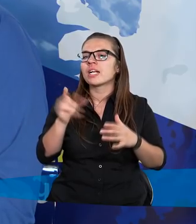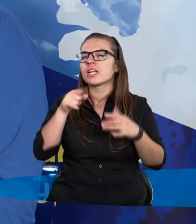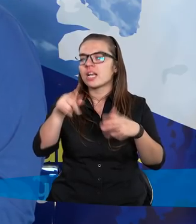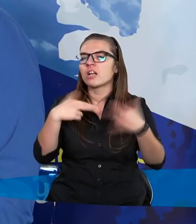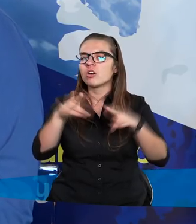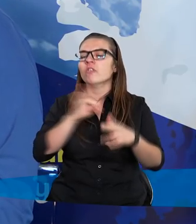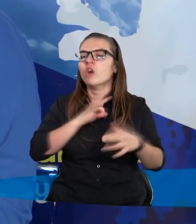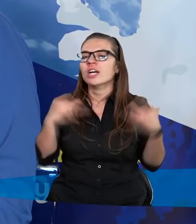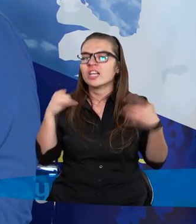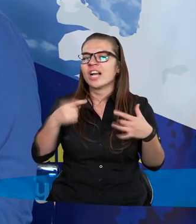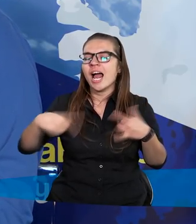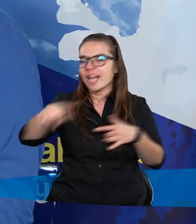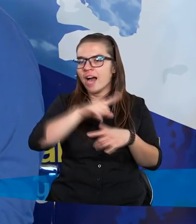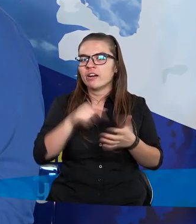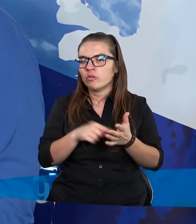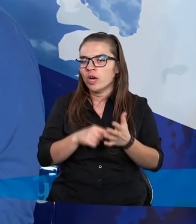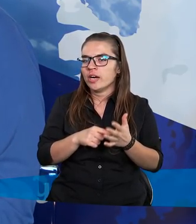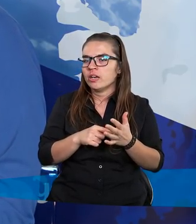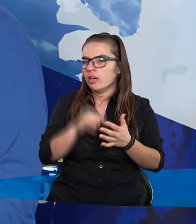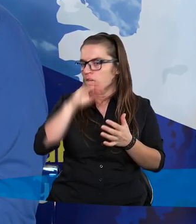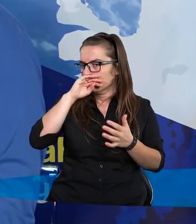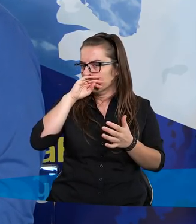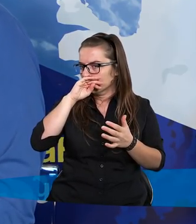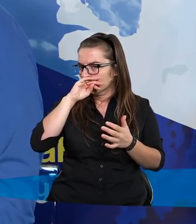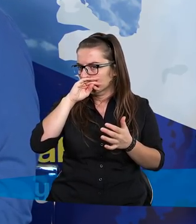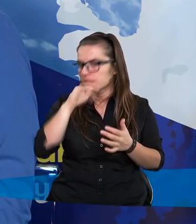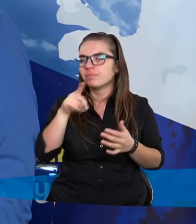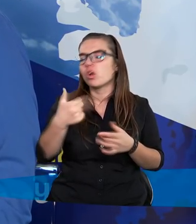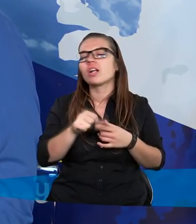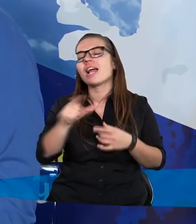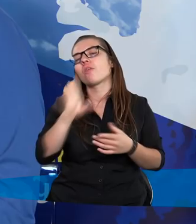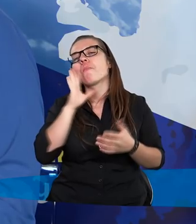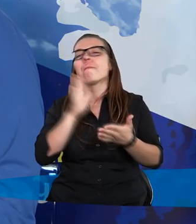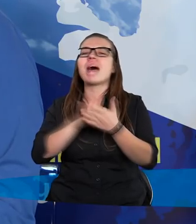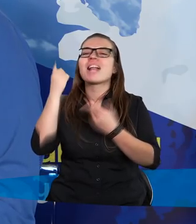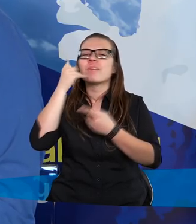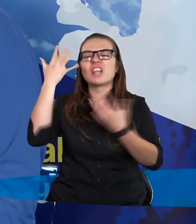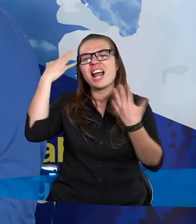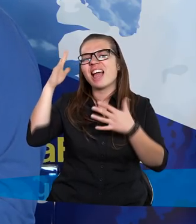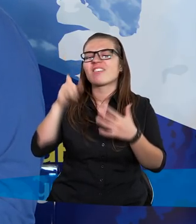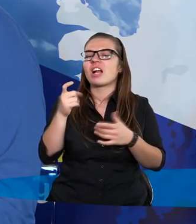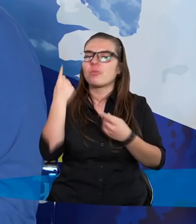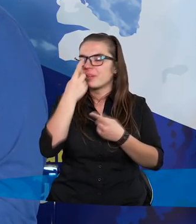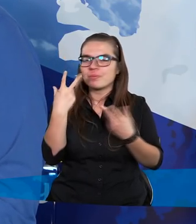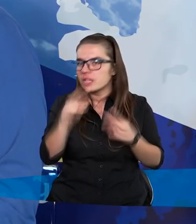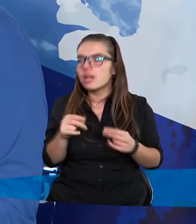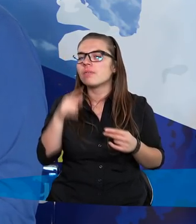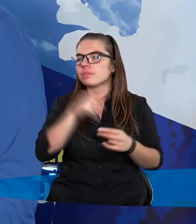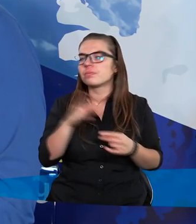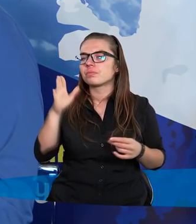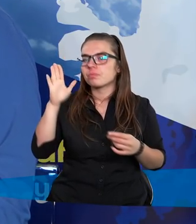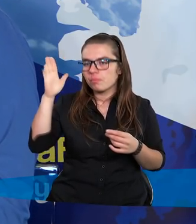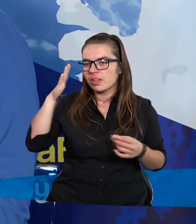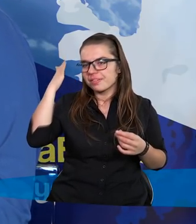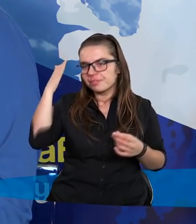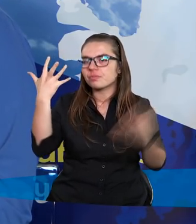nich oddać swoje własne życie. Więc to nie jest tak, że to była jakaś bezmyślność z Jego strony. On mówi, stworzę ich,